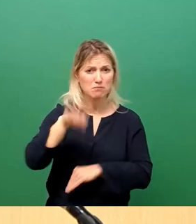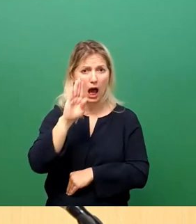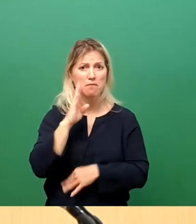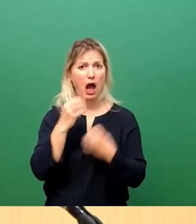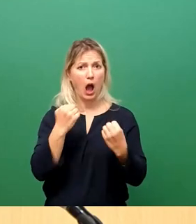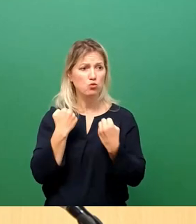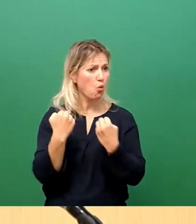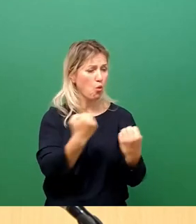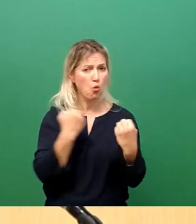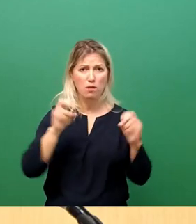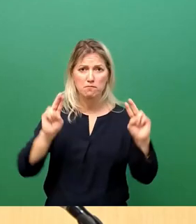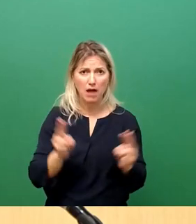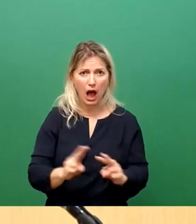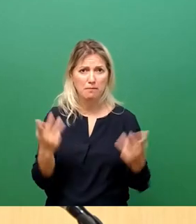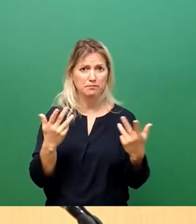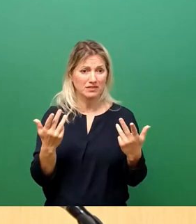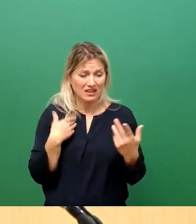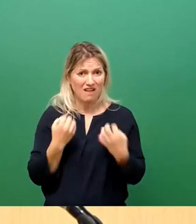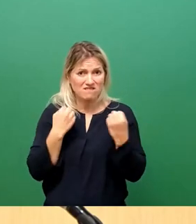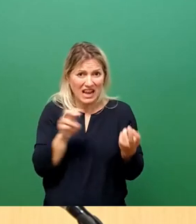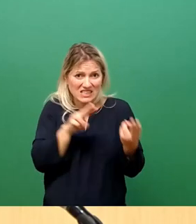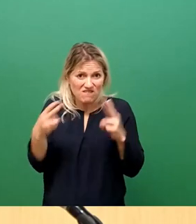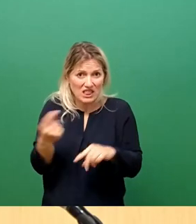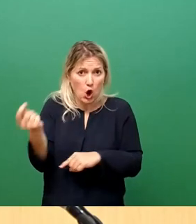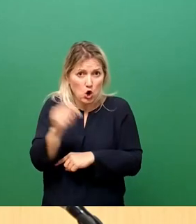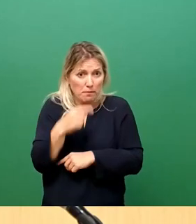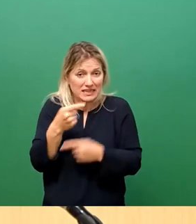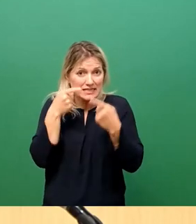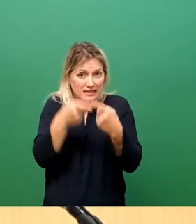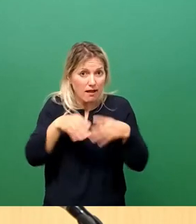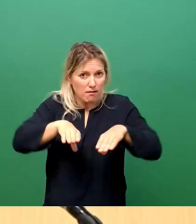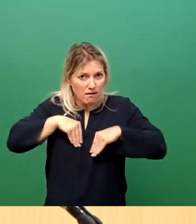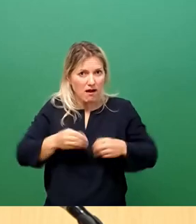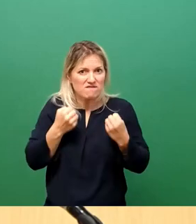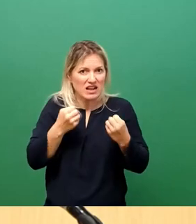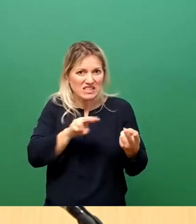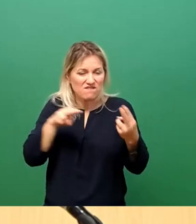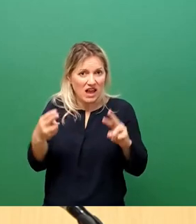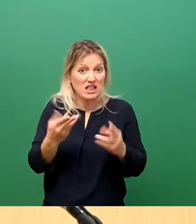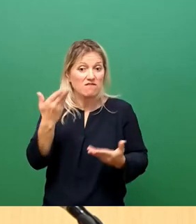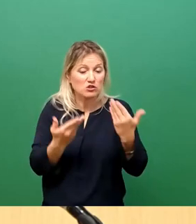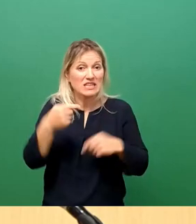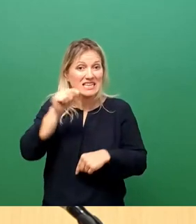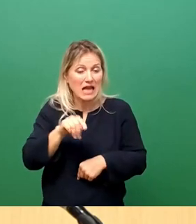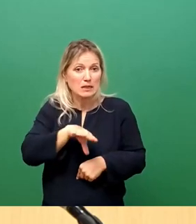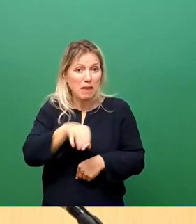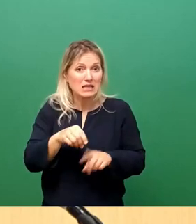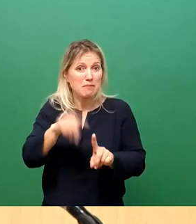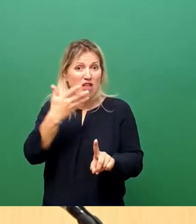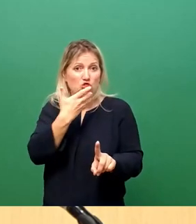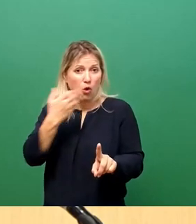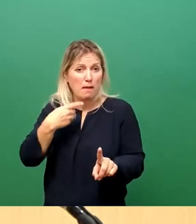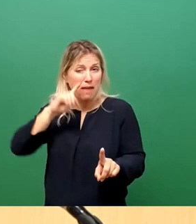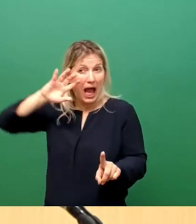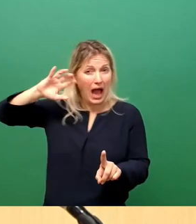stehen vor einer Verkehrswende, wir wollen eine Verkehrswende machen. Wir sind wahrscheinlich jetzt in diesem März wieder im trockensten und heißesten März, den es